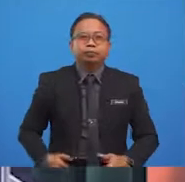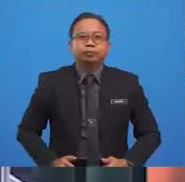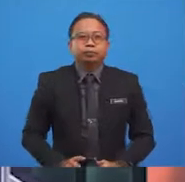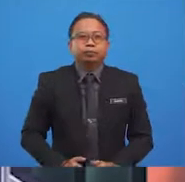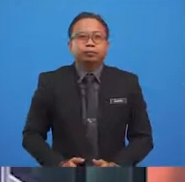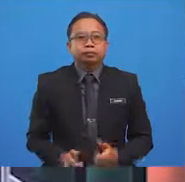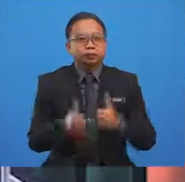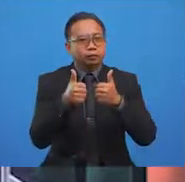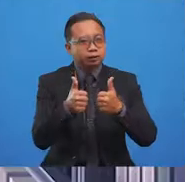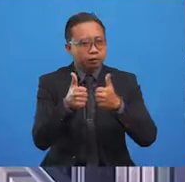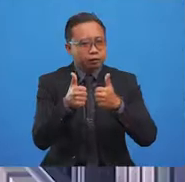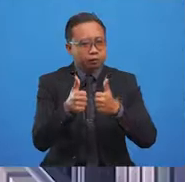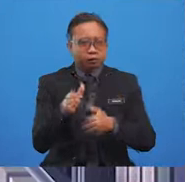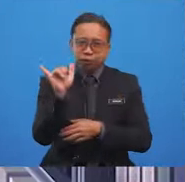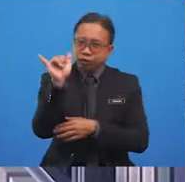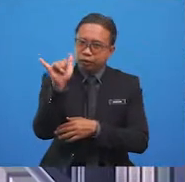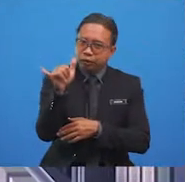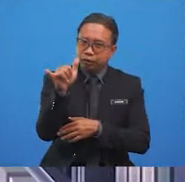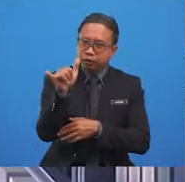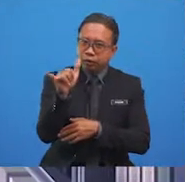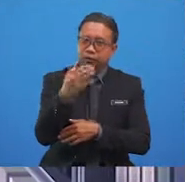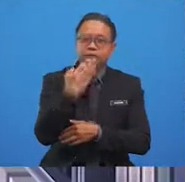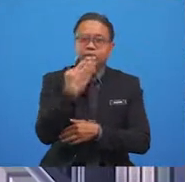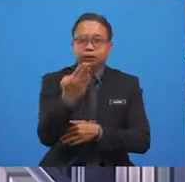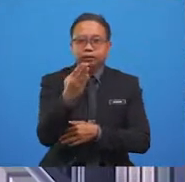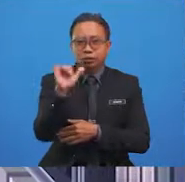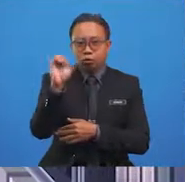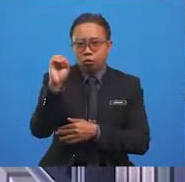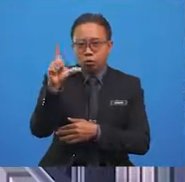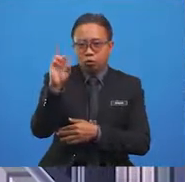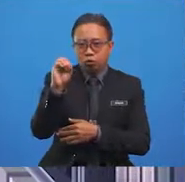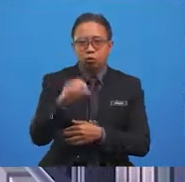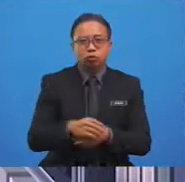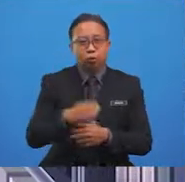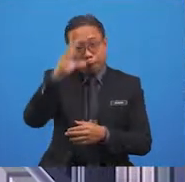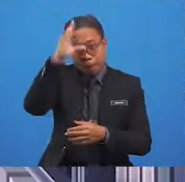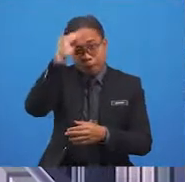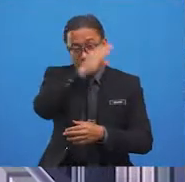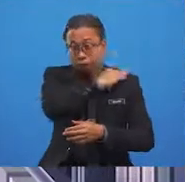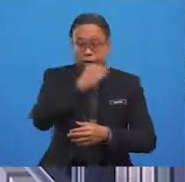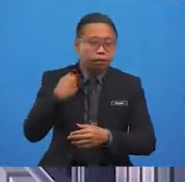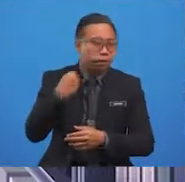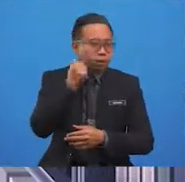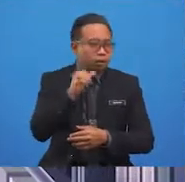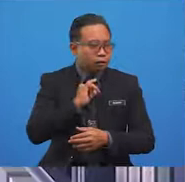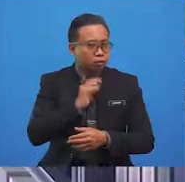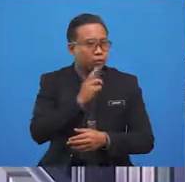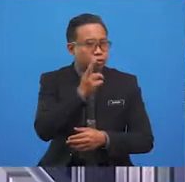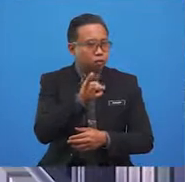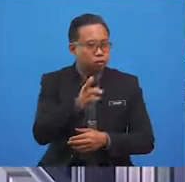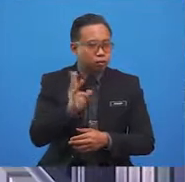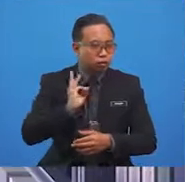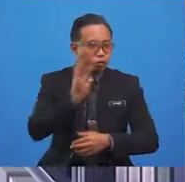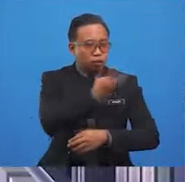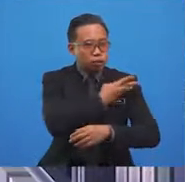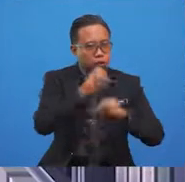Good job. Yay, thanks, Yolo. So, boys and girls, I am sure we can get